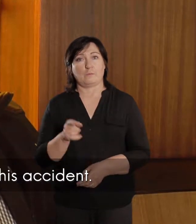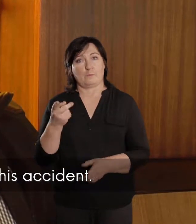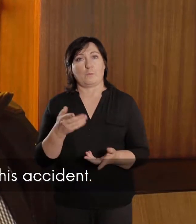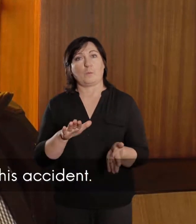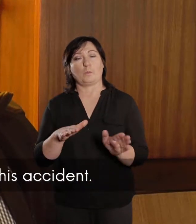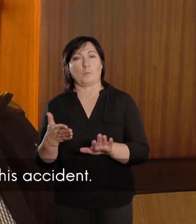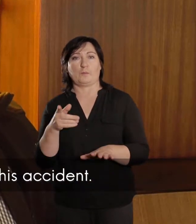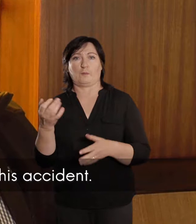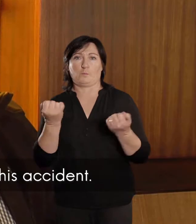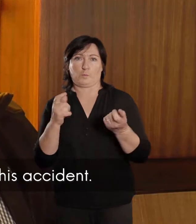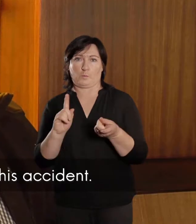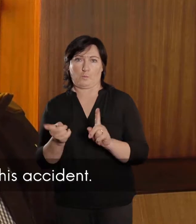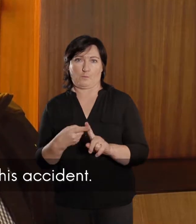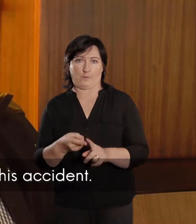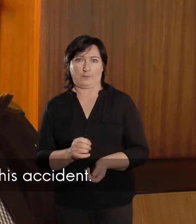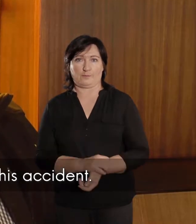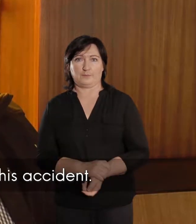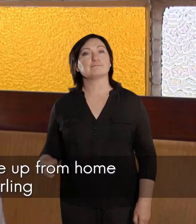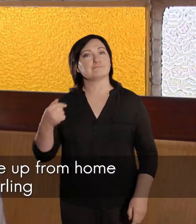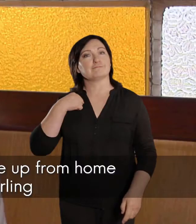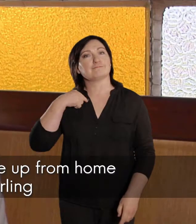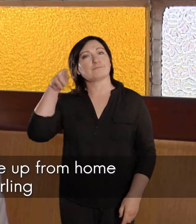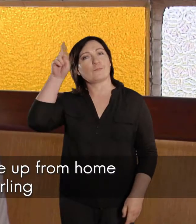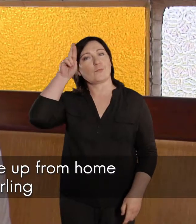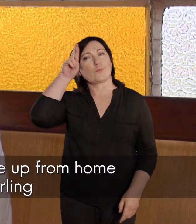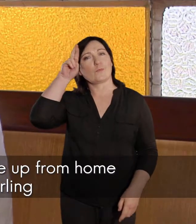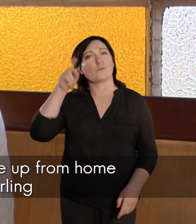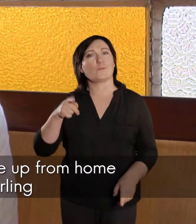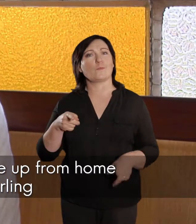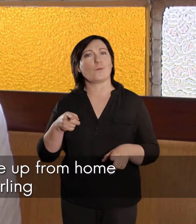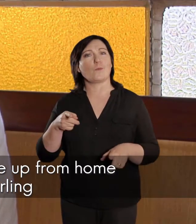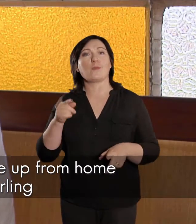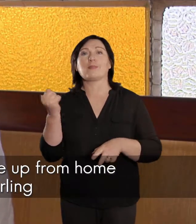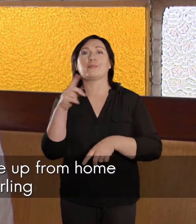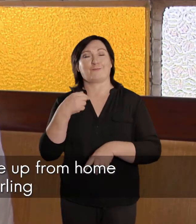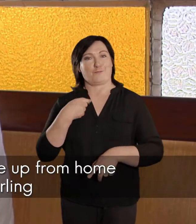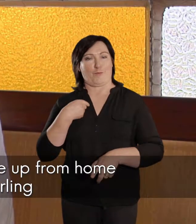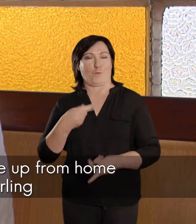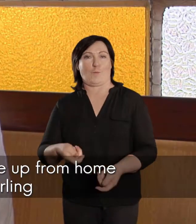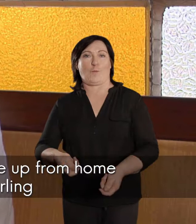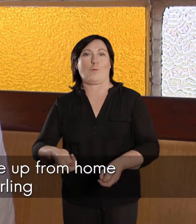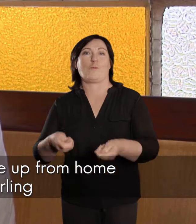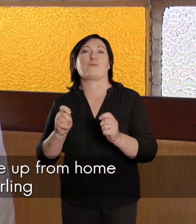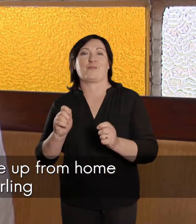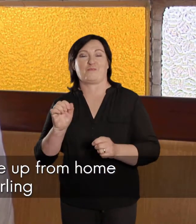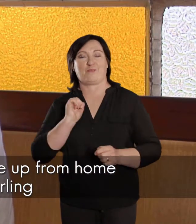toe hy verongeluk het. Ek kon nou nog as een incident, waarin ek om optel het,